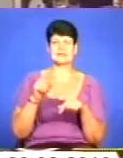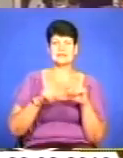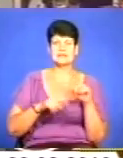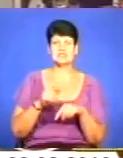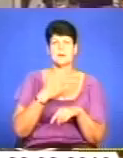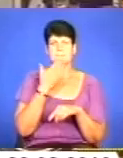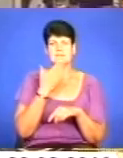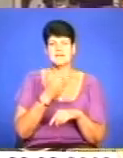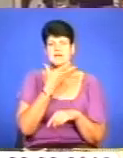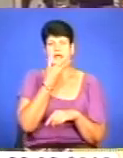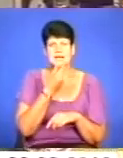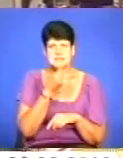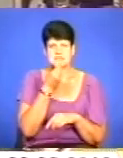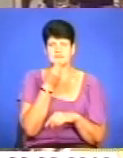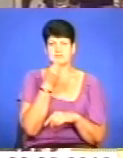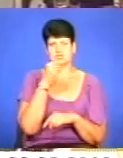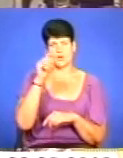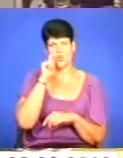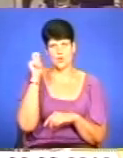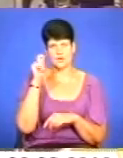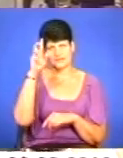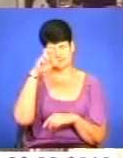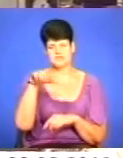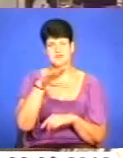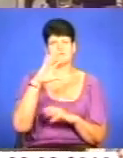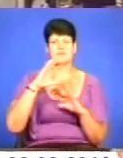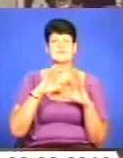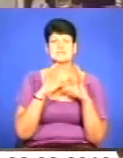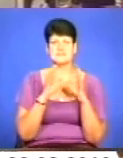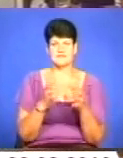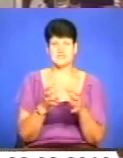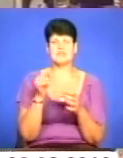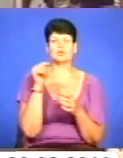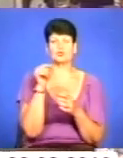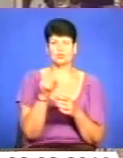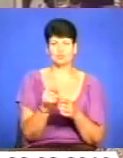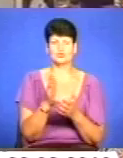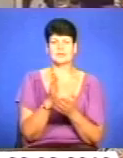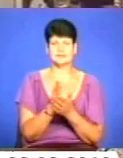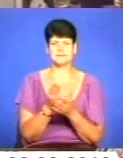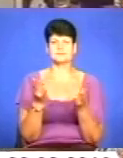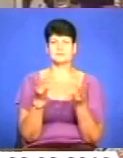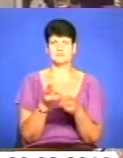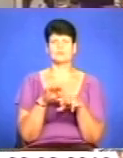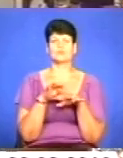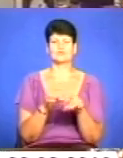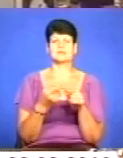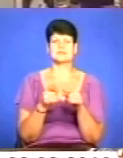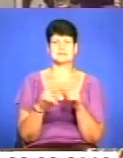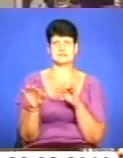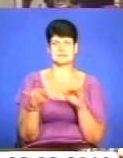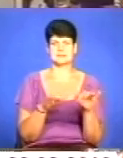найкрасивіша країна в світі. Тому доречним є проводити такі заходи.